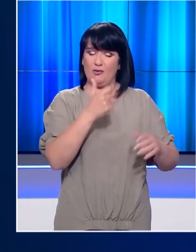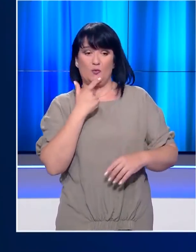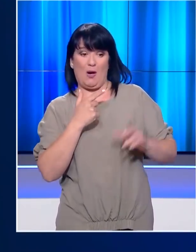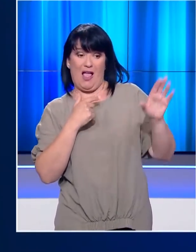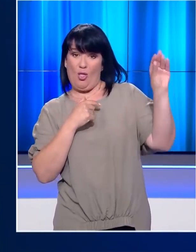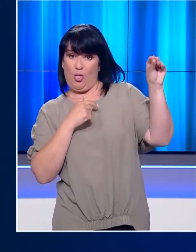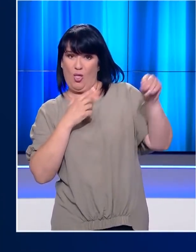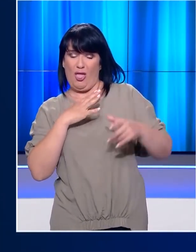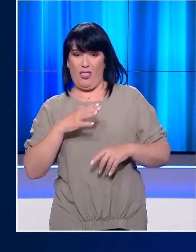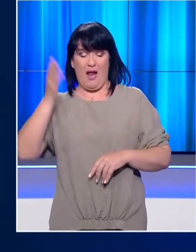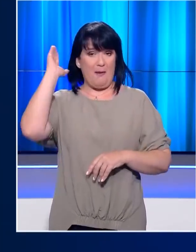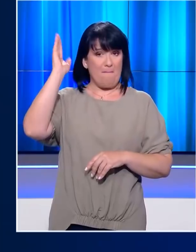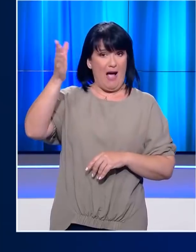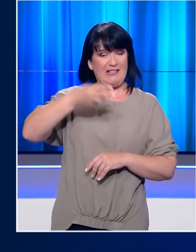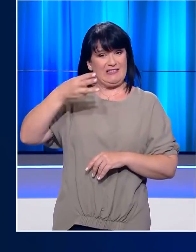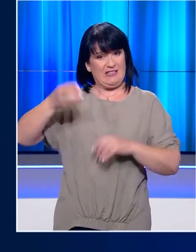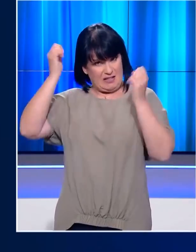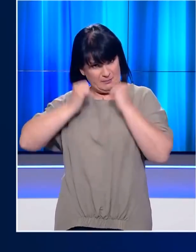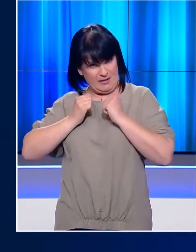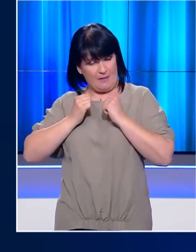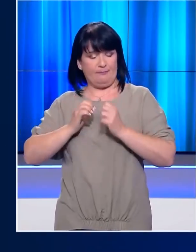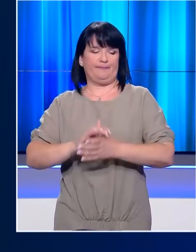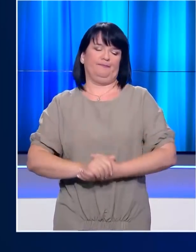χτυπήσει το κόμμα της αξιωματικής αντιπολίτευσης.